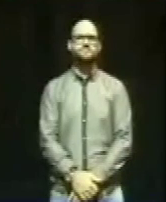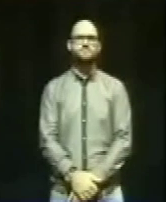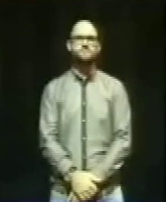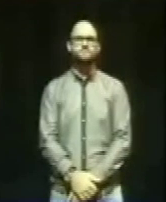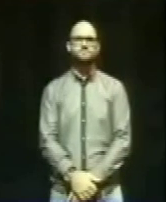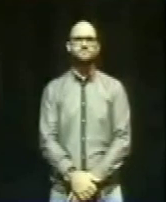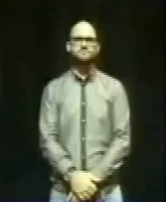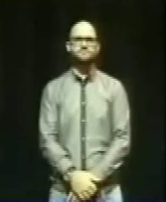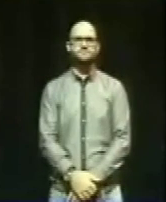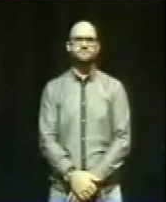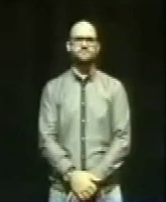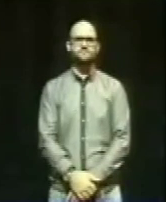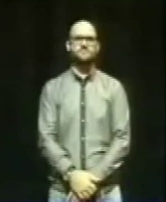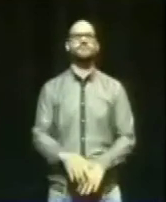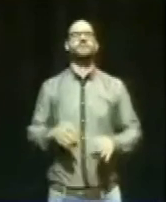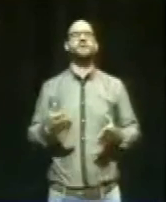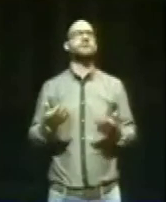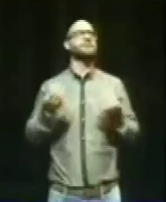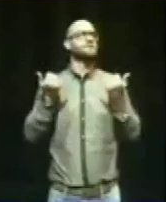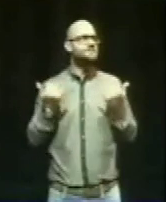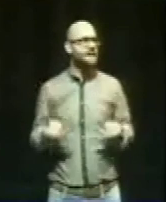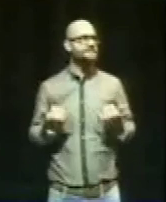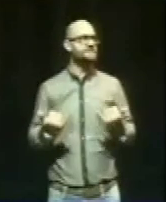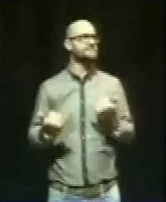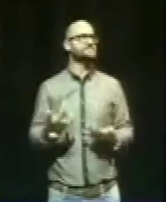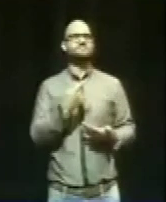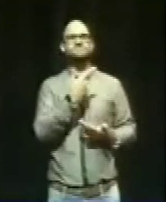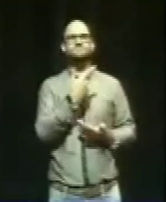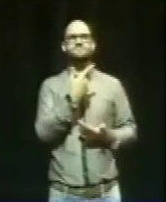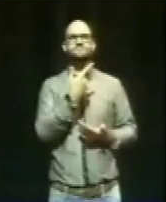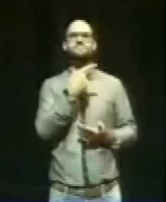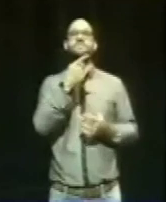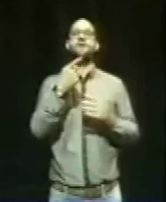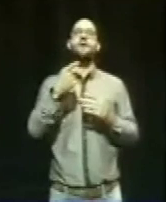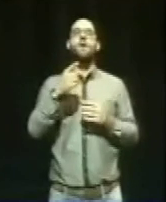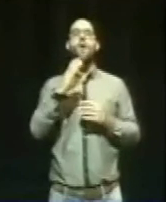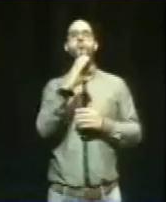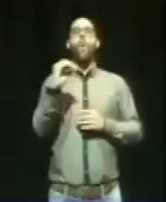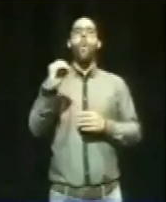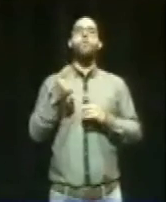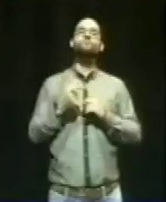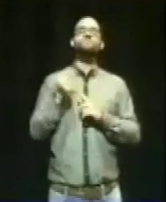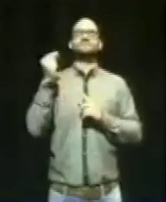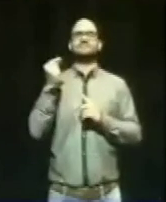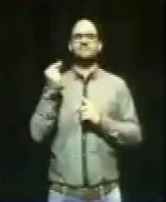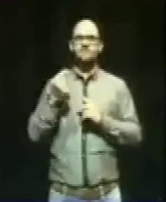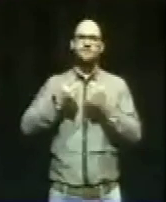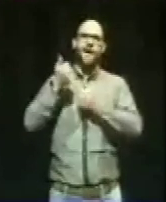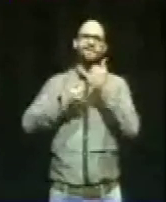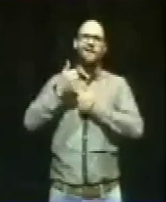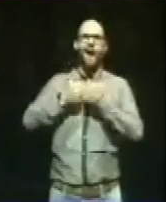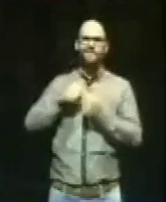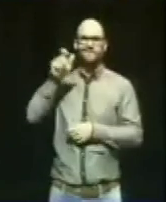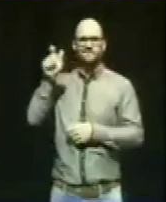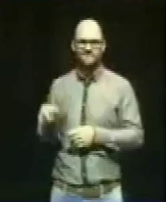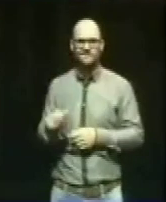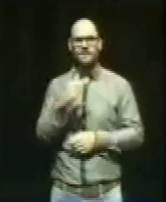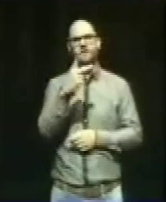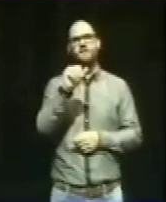Jetzt übergebe ich das Wort noch an eine Kohlspitzenkandidatin, Katharina Nocun. Ja.